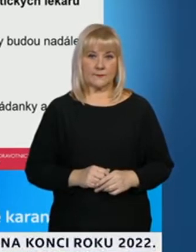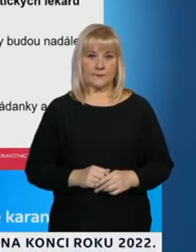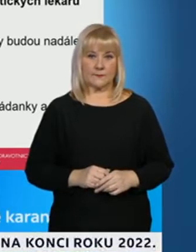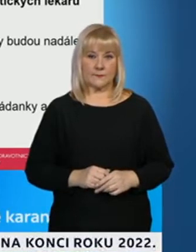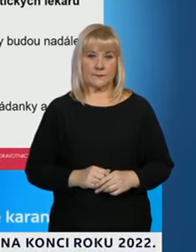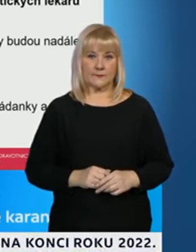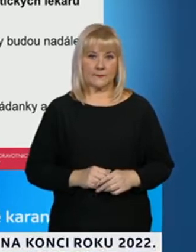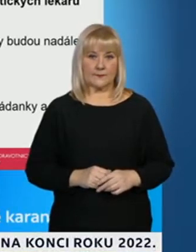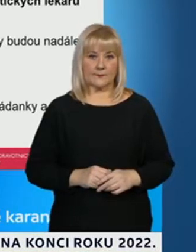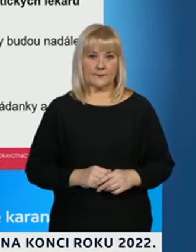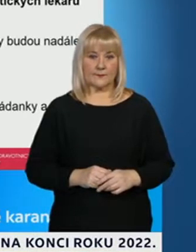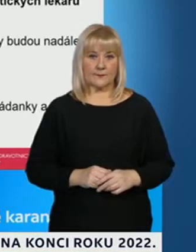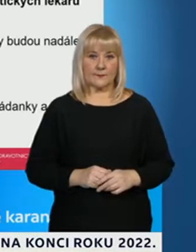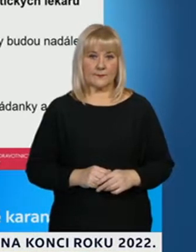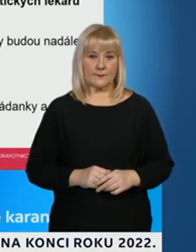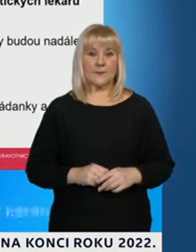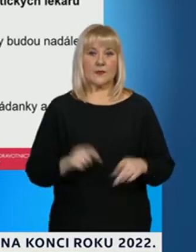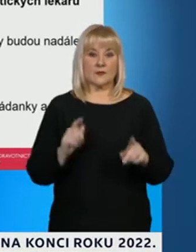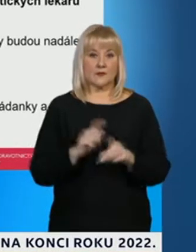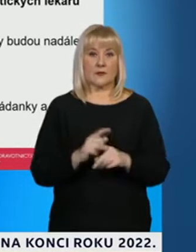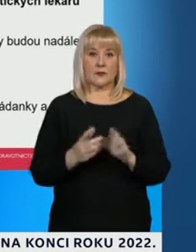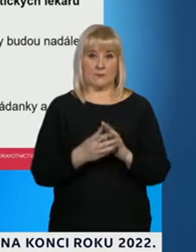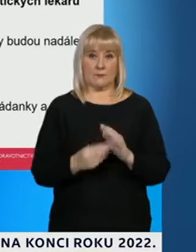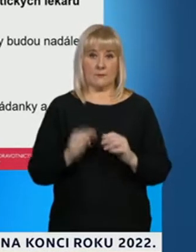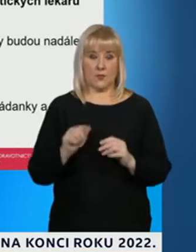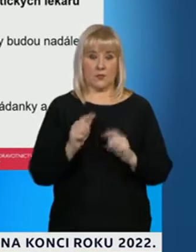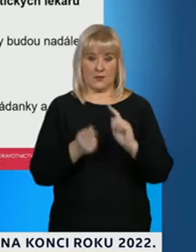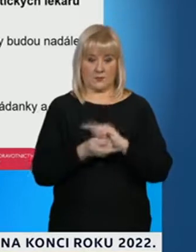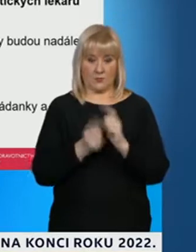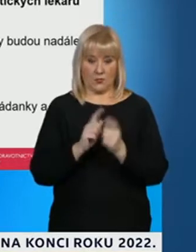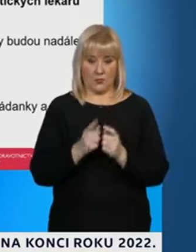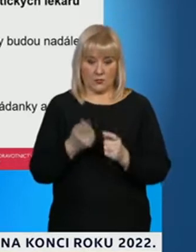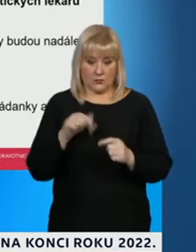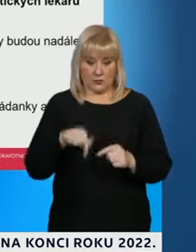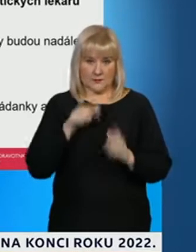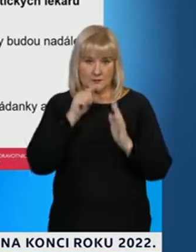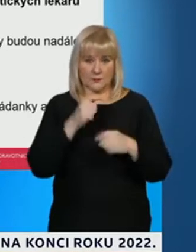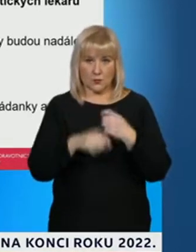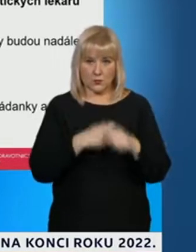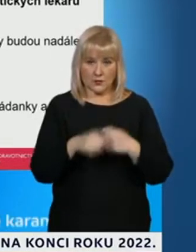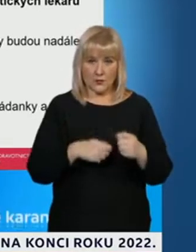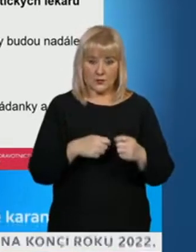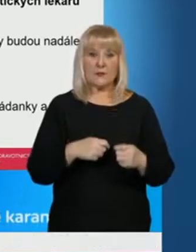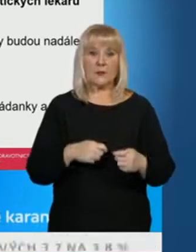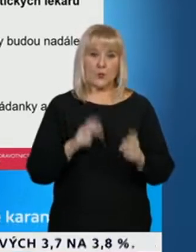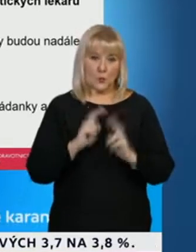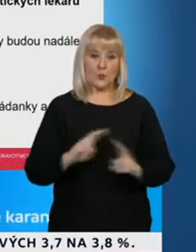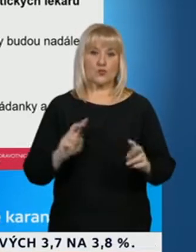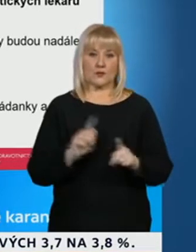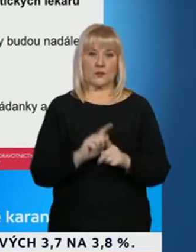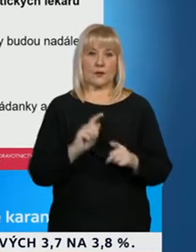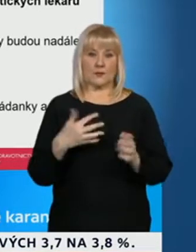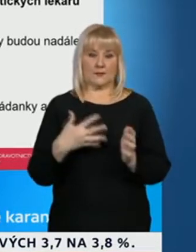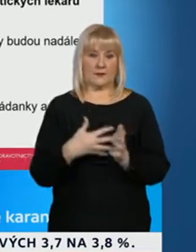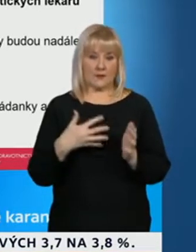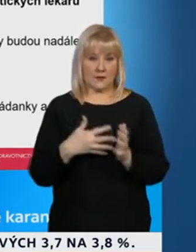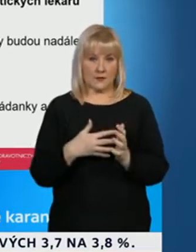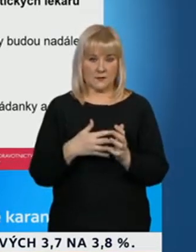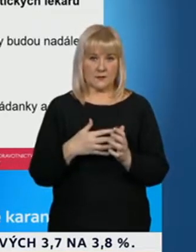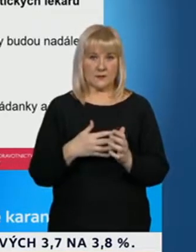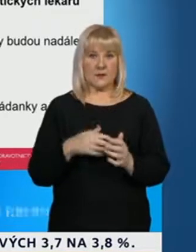testování. Na základě učiněných dohod tomto týdnu bude dále umožněno o testování u